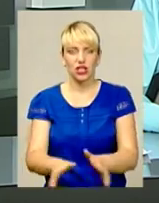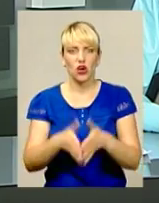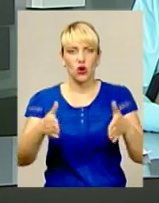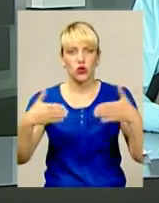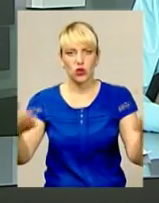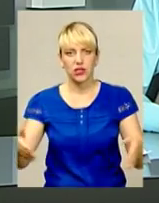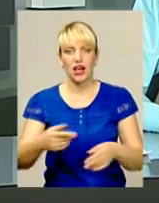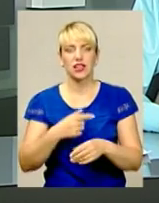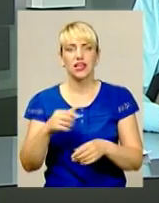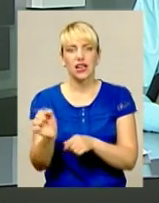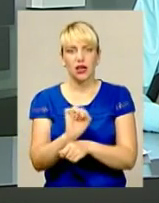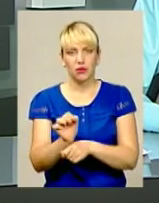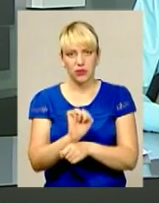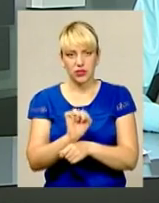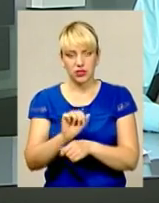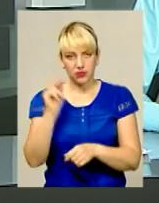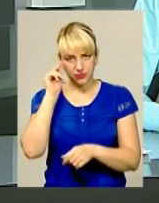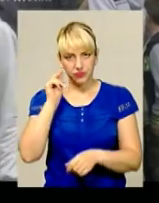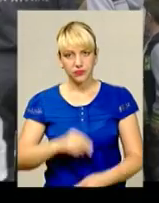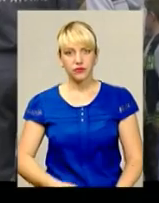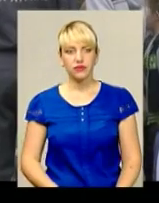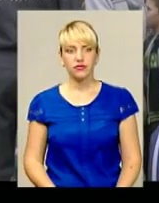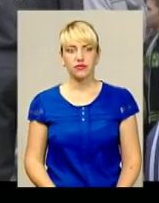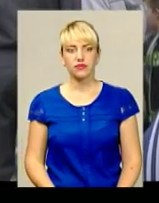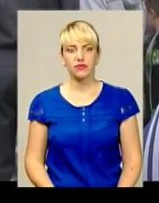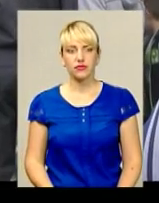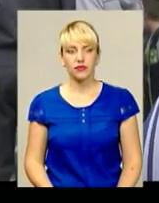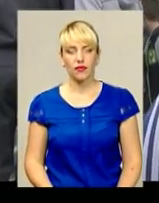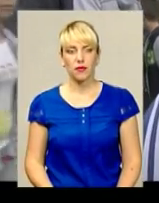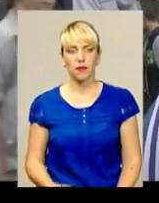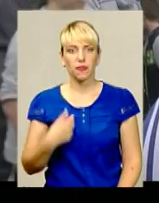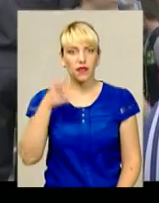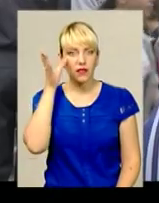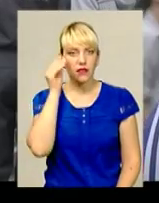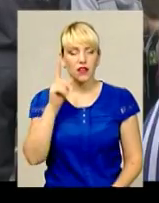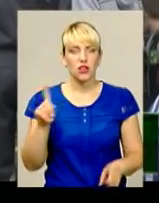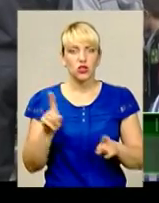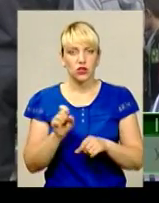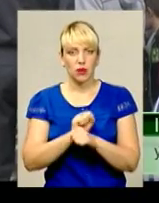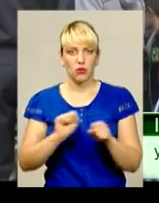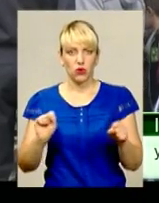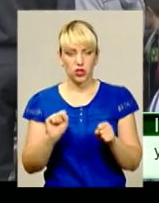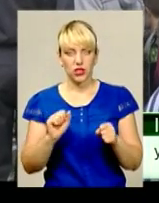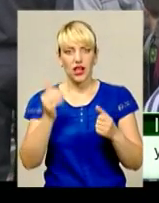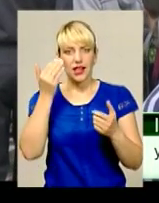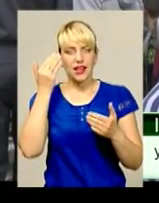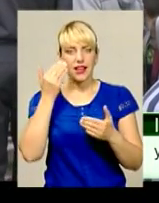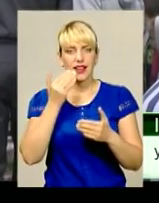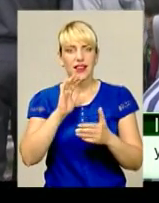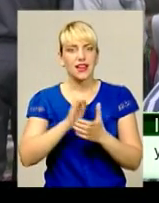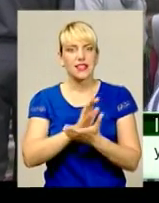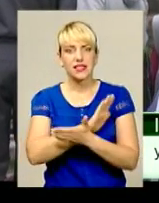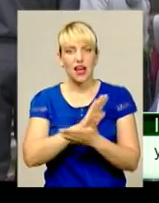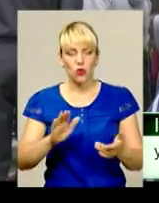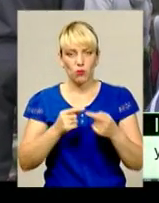пошуково-рятувальні роботи. Уроку взяла, що можна різні незнайомі предмети брати,